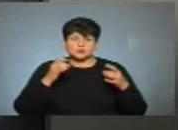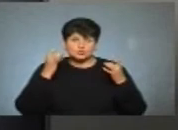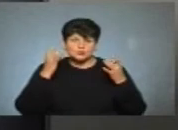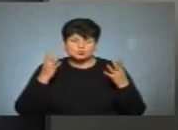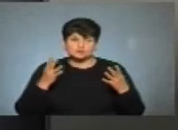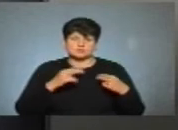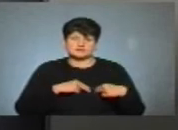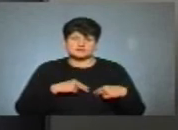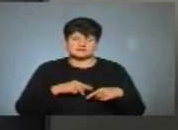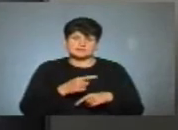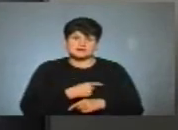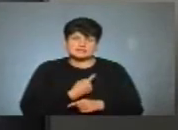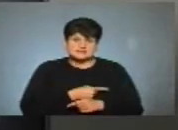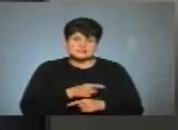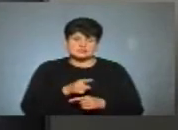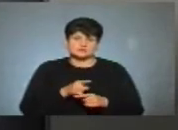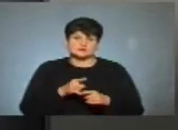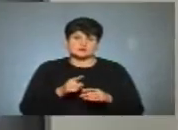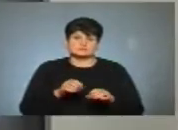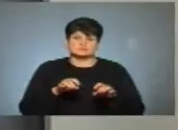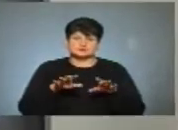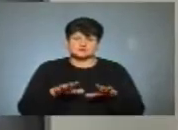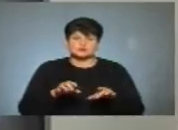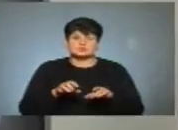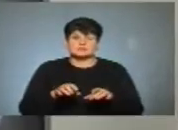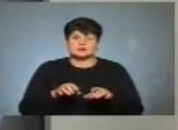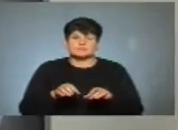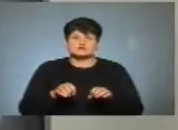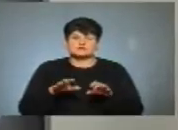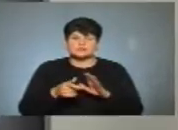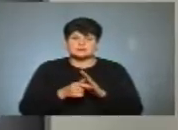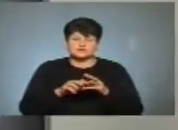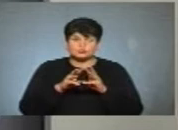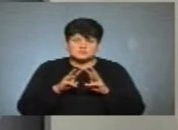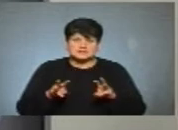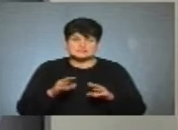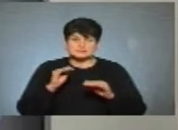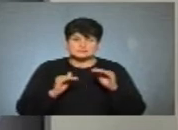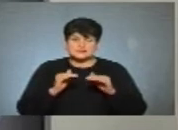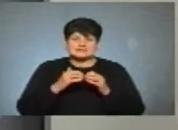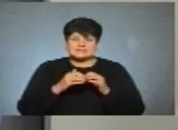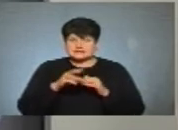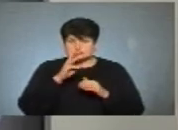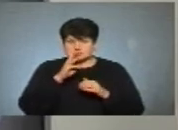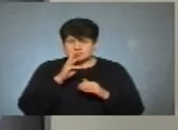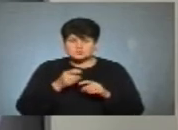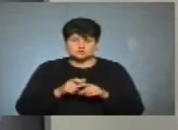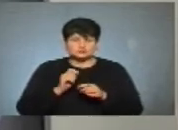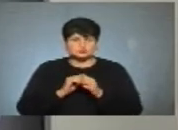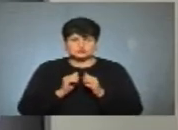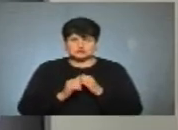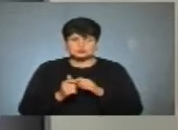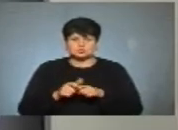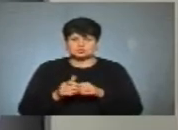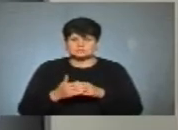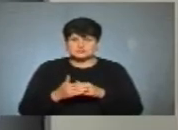зарплата у працівників медицини, вона встановлюється, як правило, постановами Кабінету міністрів, регулюється. І тому середня заробітна плата дуже часто, вона дуже